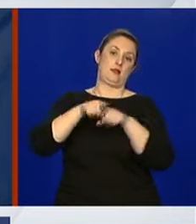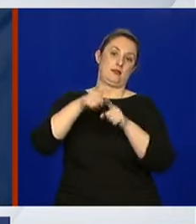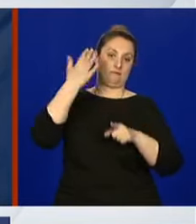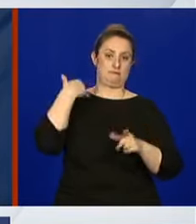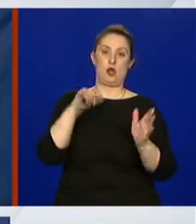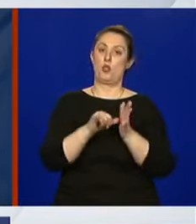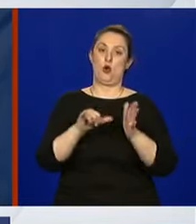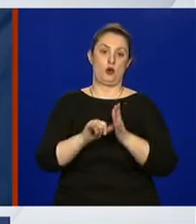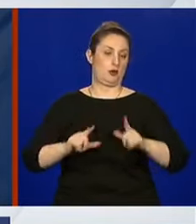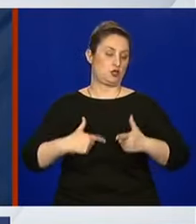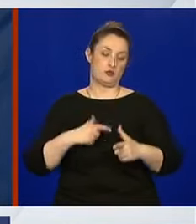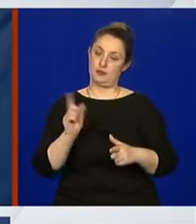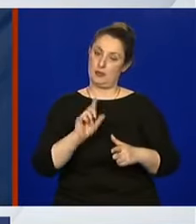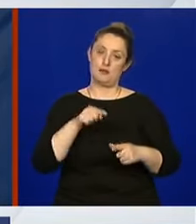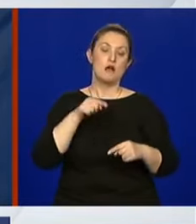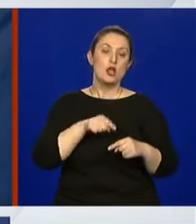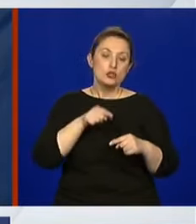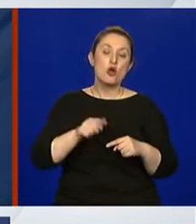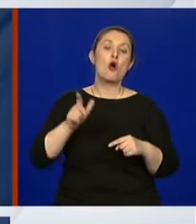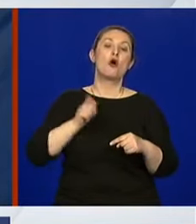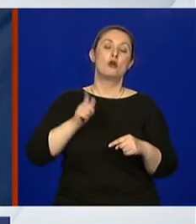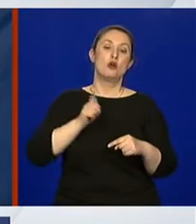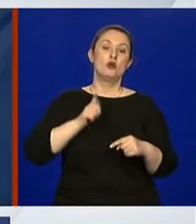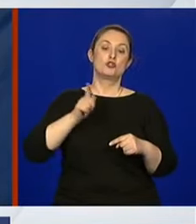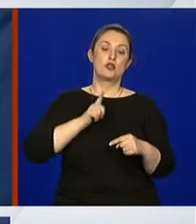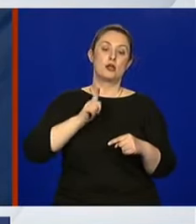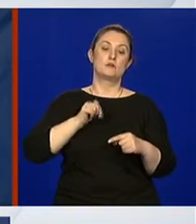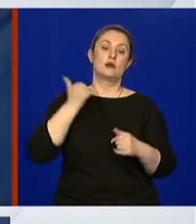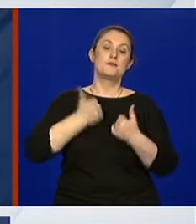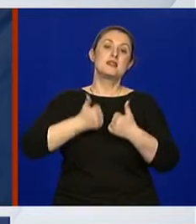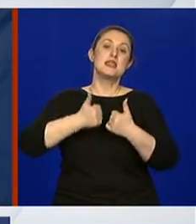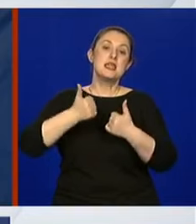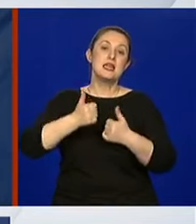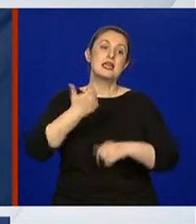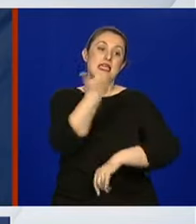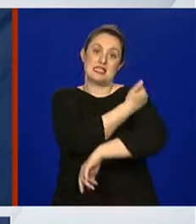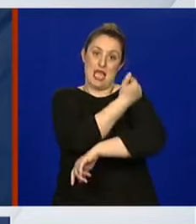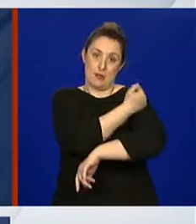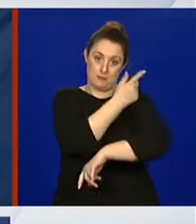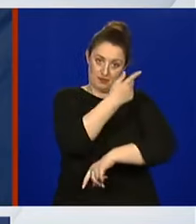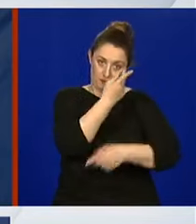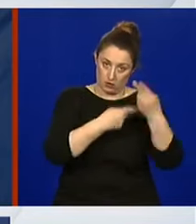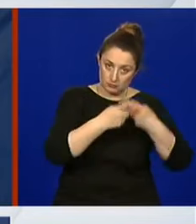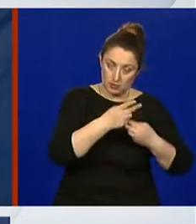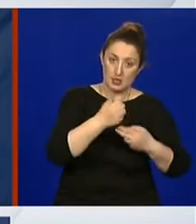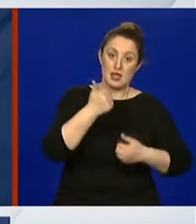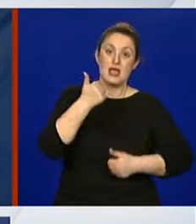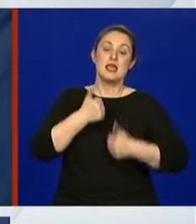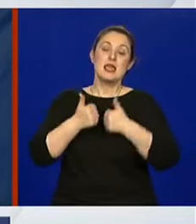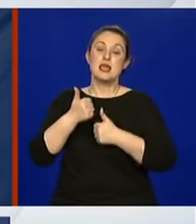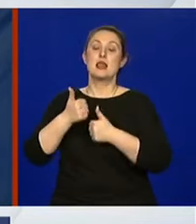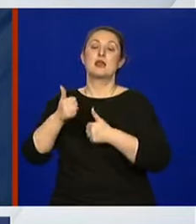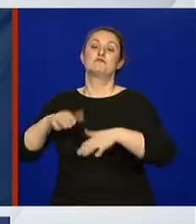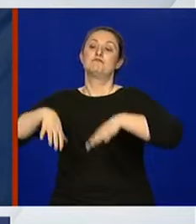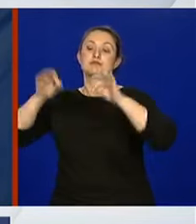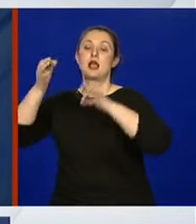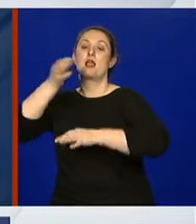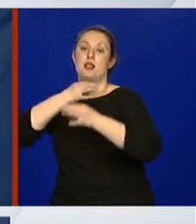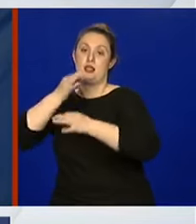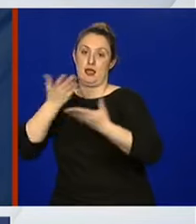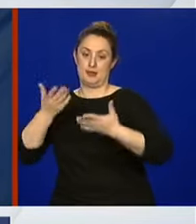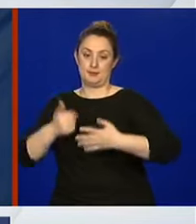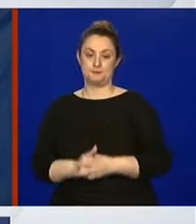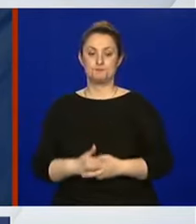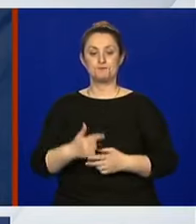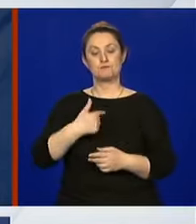ćemo pričekati ili proizvodnju cijepiva ili pronalazak adekvatnog lijeka. Ostao sam